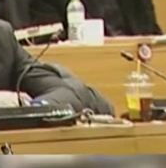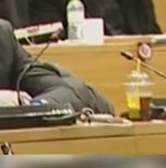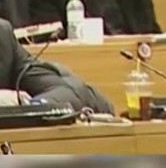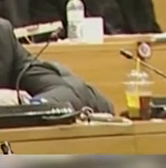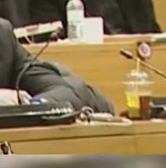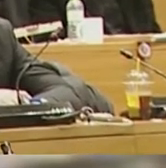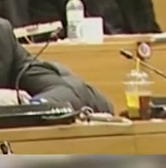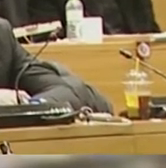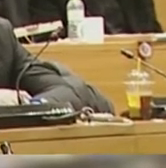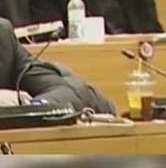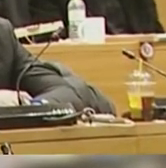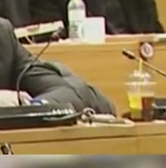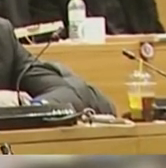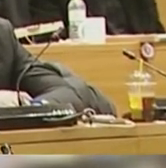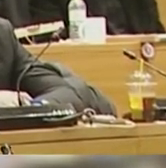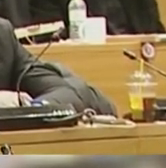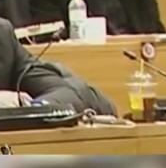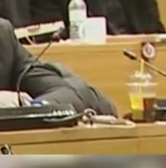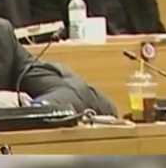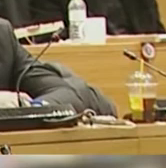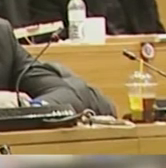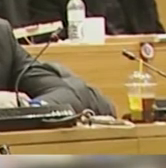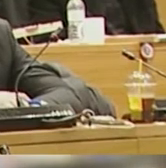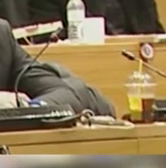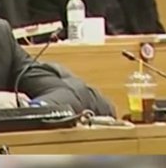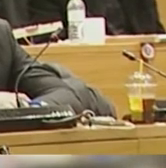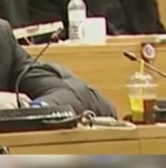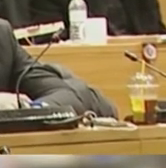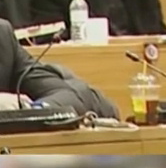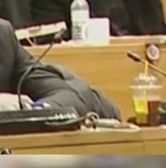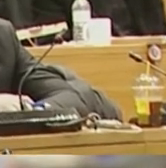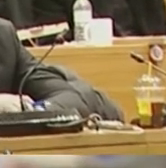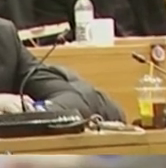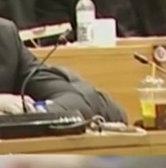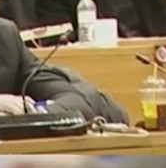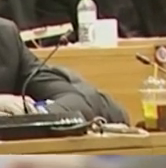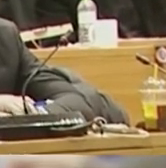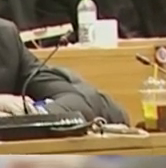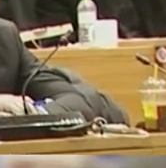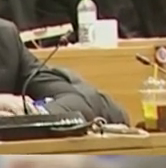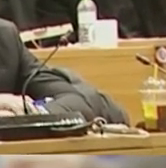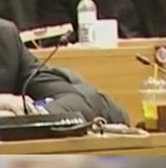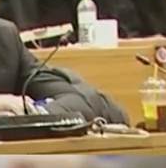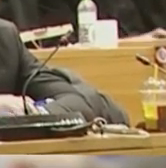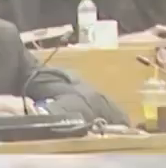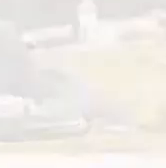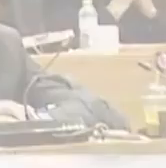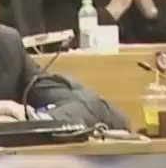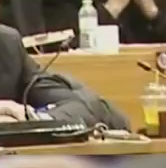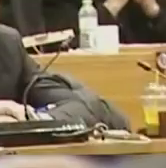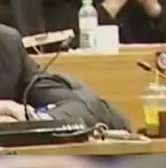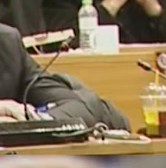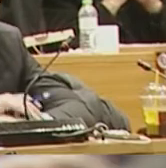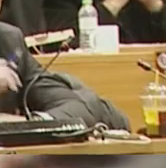δοθεί η τιμή για τον Αρμπέλτο Ναρ και νομίζουμε ως παράταξη ότι έχουμε αργήσει ήδη αρκετά.